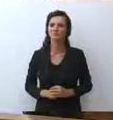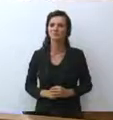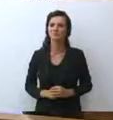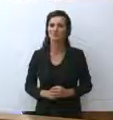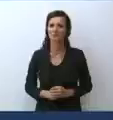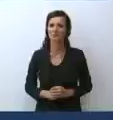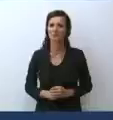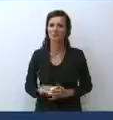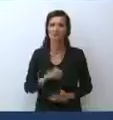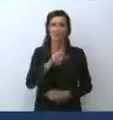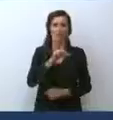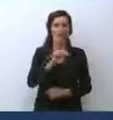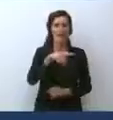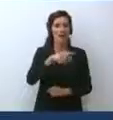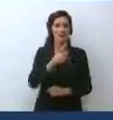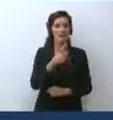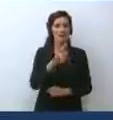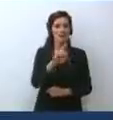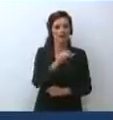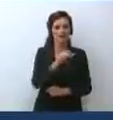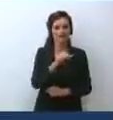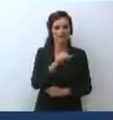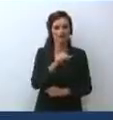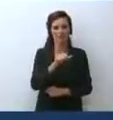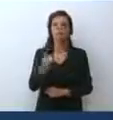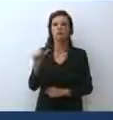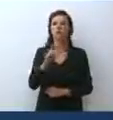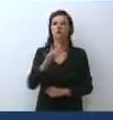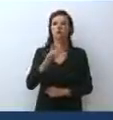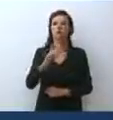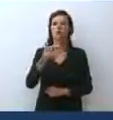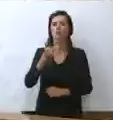Per la press c'è una domanda da Antonella Scutiero.